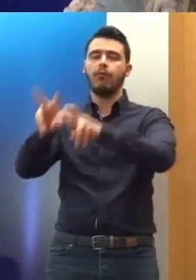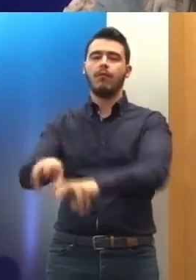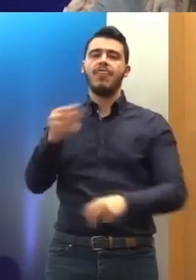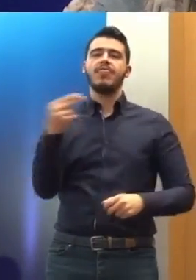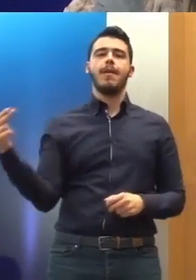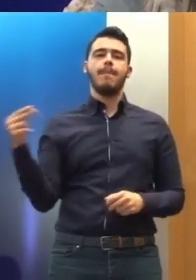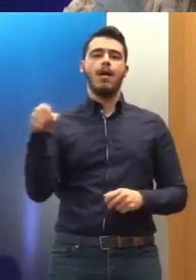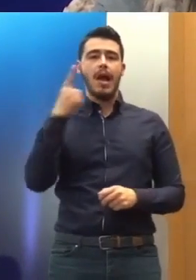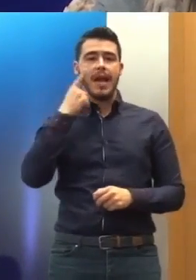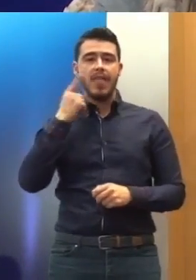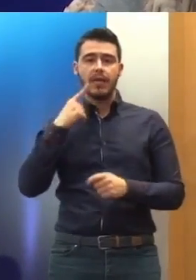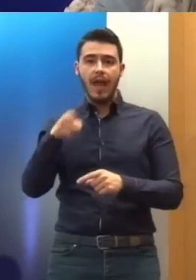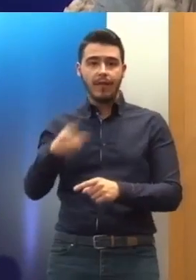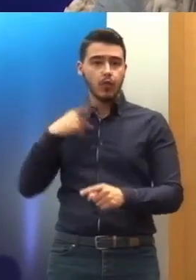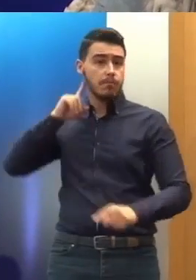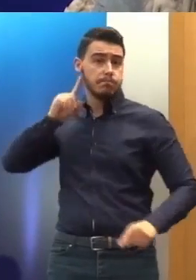παραβιάζει ή όχι το άρθρο 3.